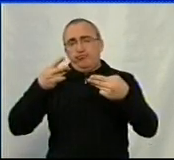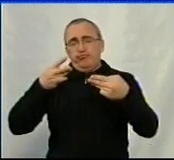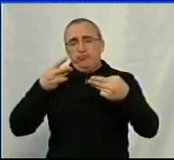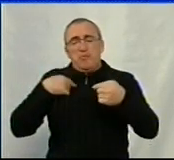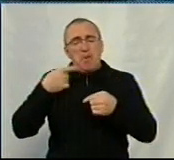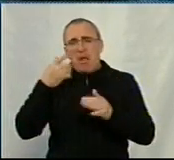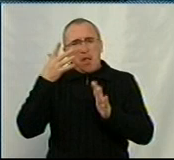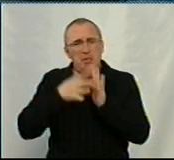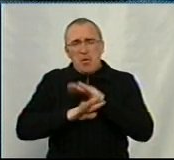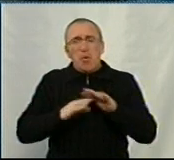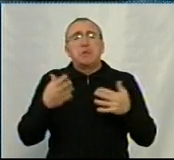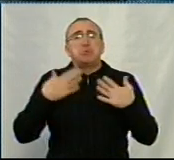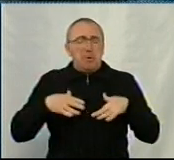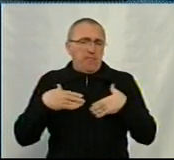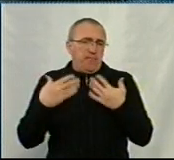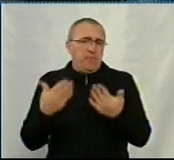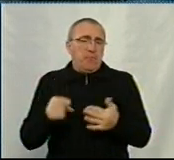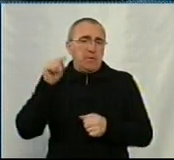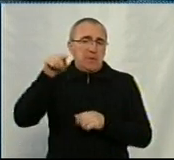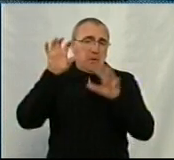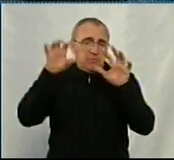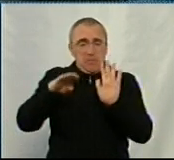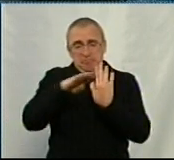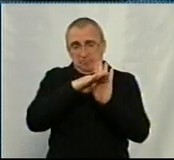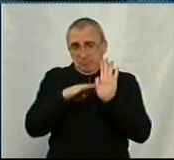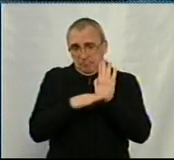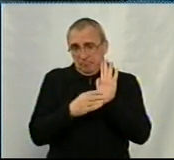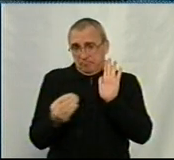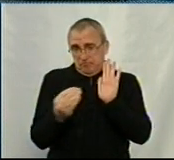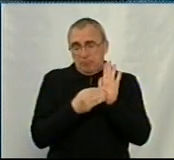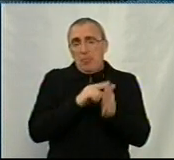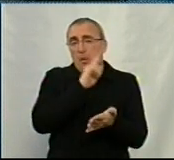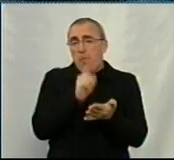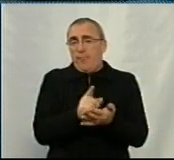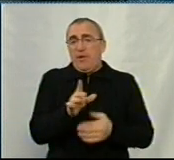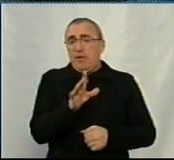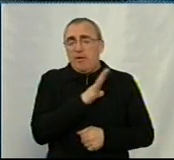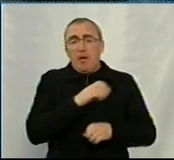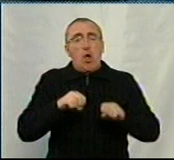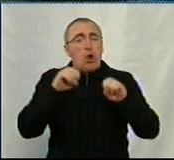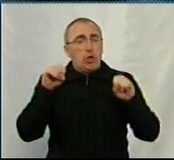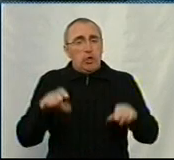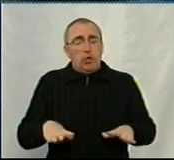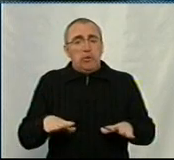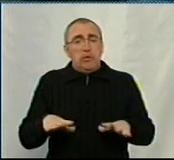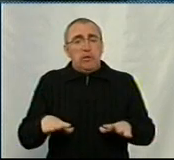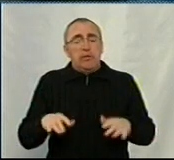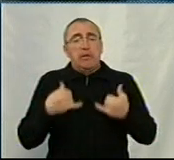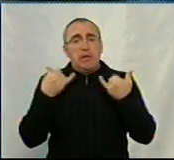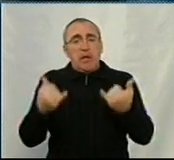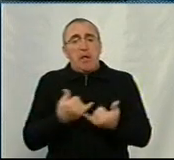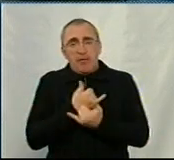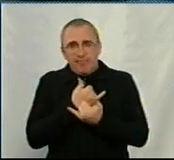я не зовсім розумію, навіщо там в законі чітко прописано, що це повинні бути рішення саме для